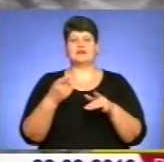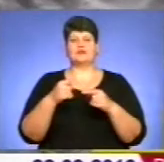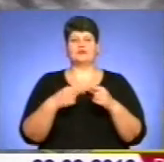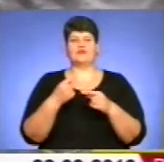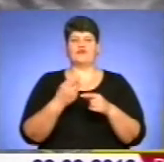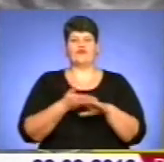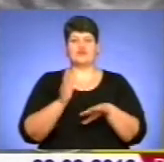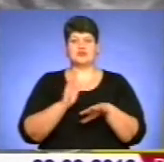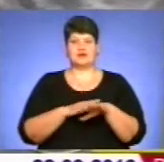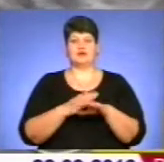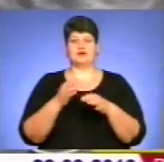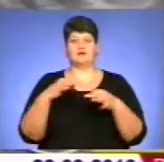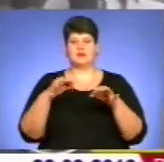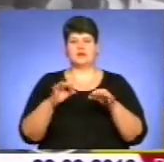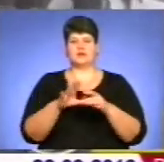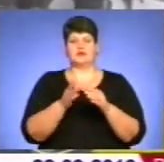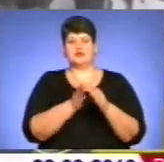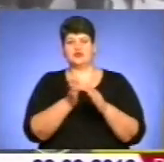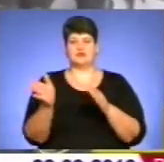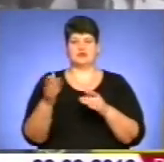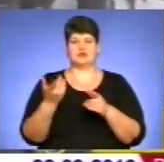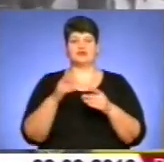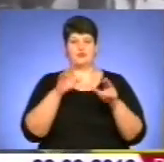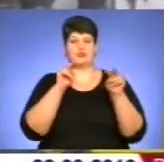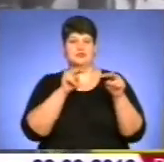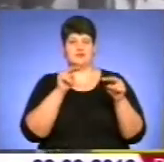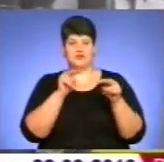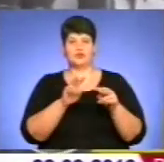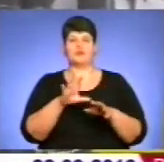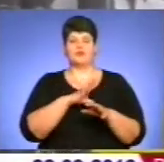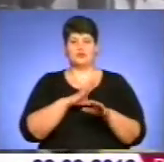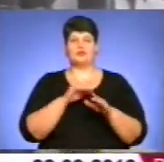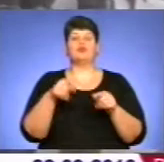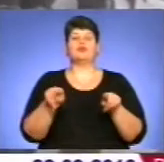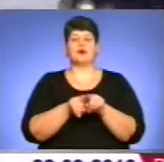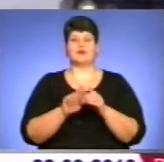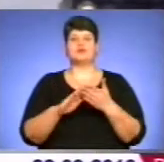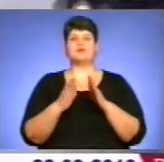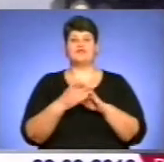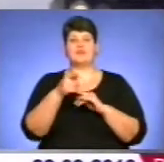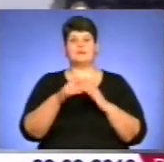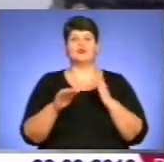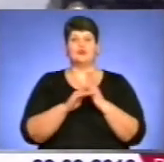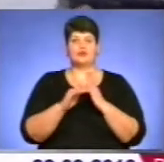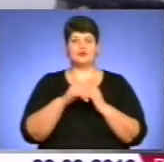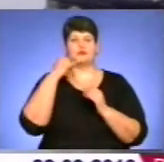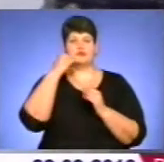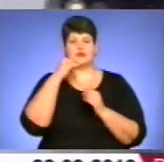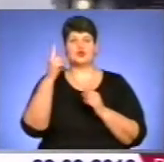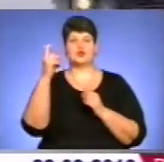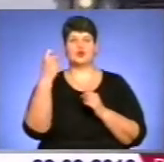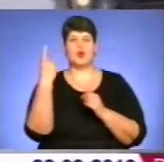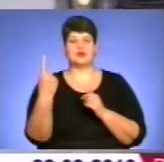автомобіль, який зійшов із траси. Якщо ви стали свідком, чи потрапили у подібну ситуацію, вам допоможуть за телефоном 101